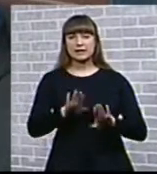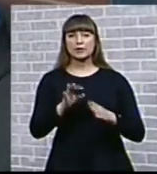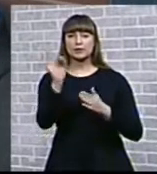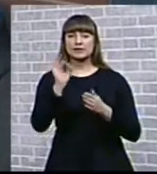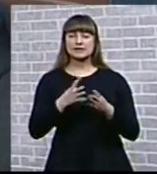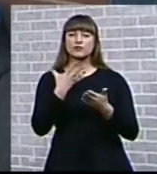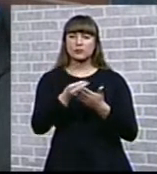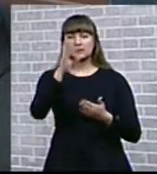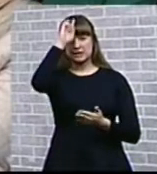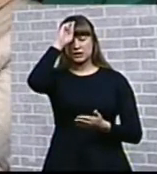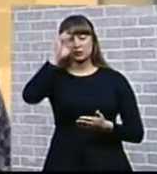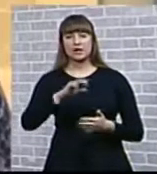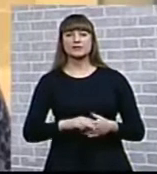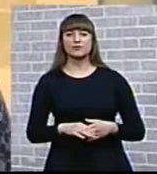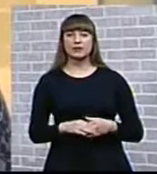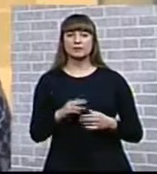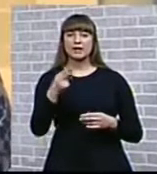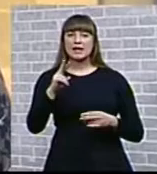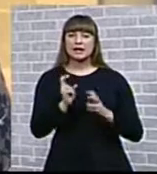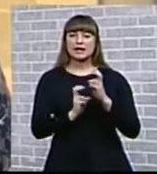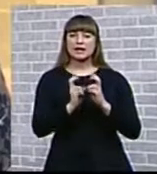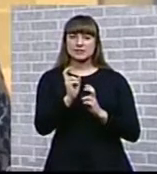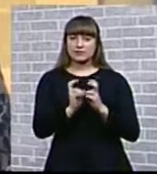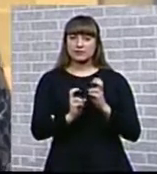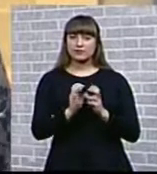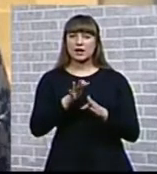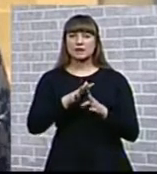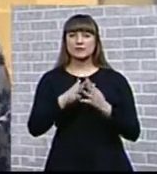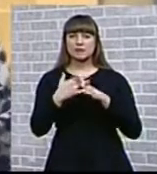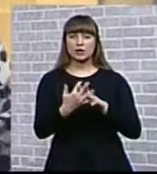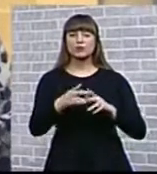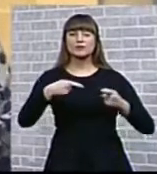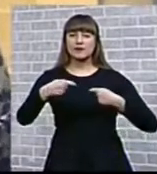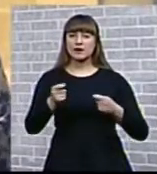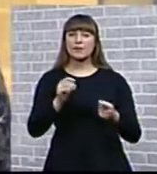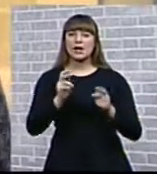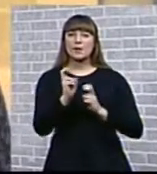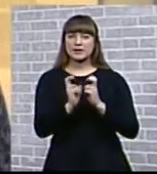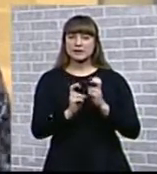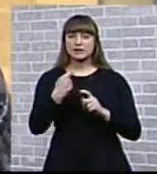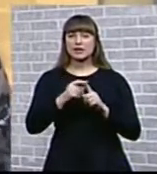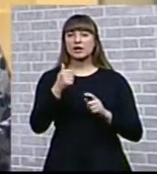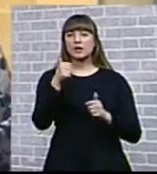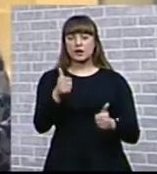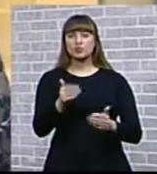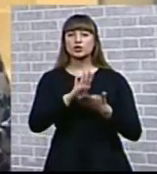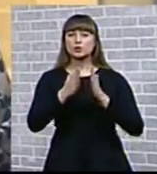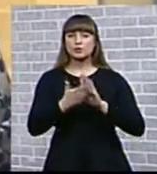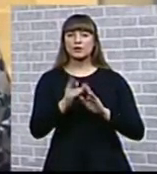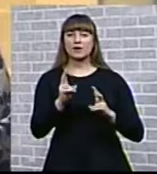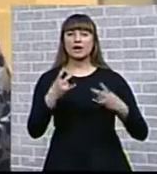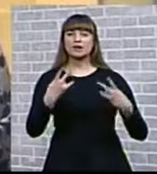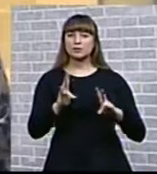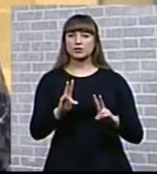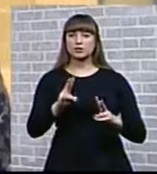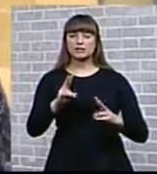выплатит государство. Для сельхозтоваропроизводителя это очень хорошее условие, так как им не придется